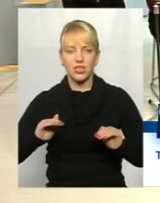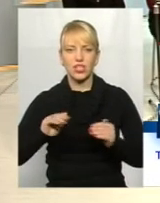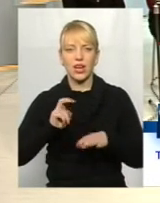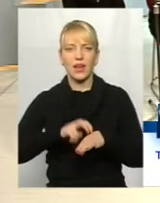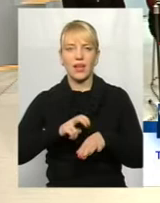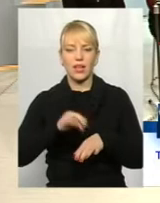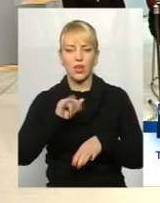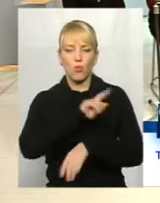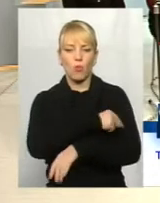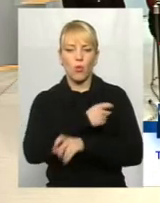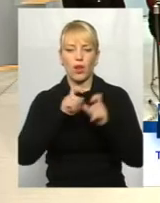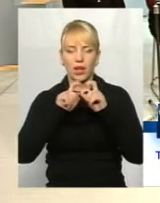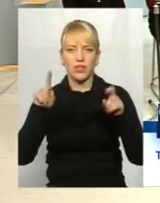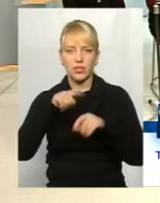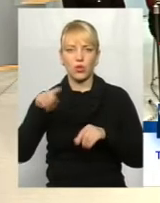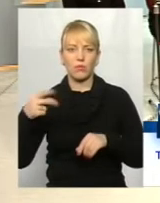Дякую за питання.